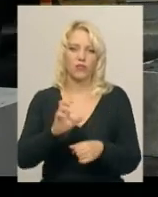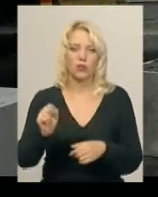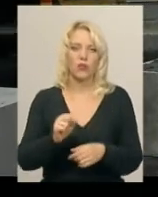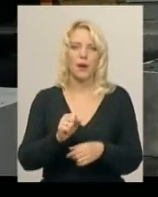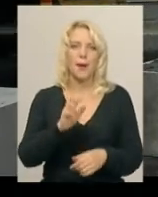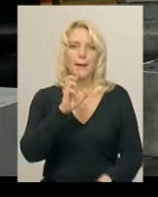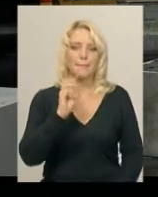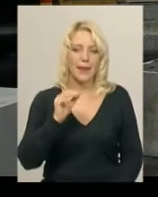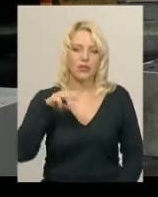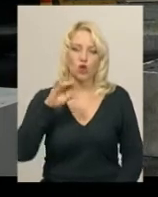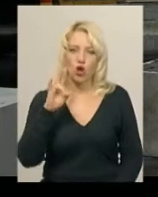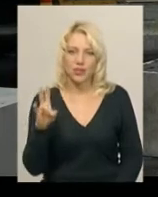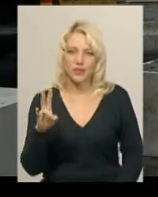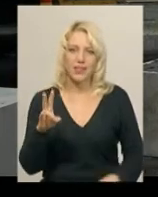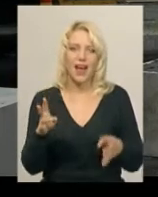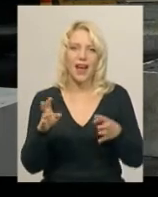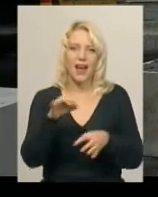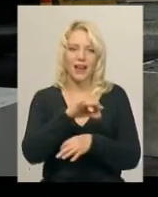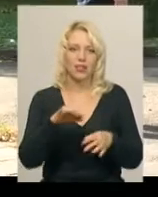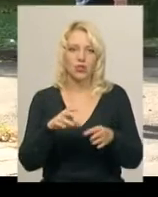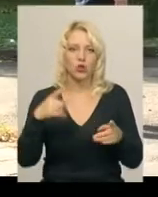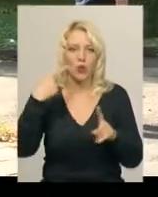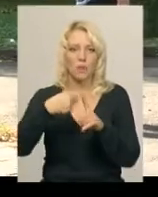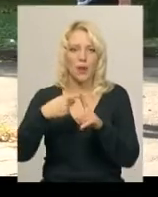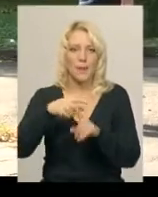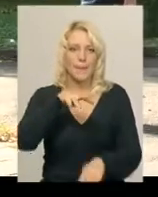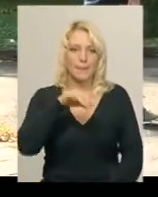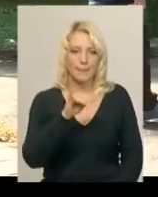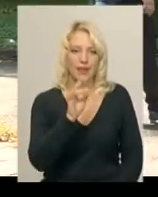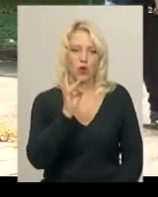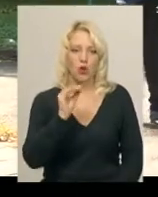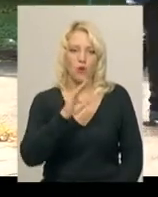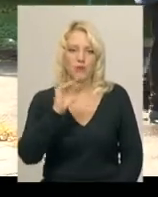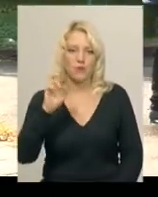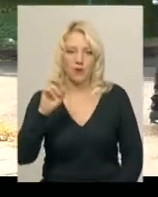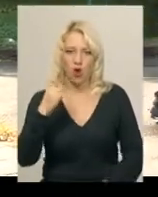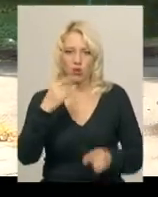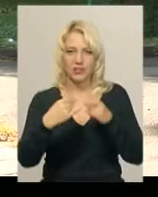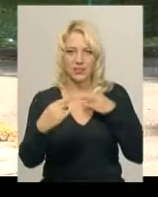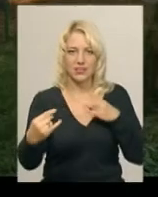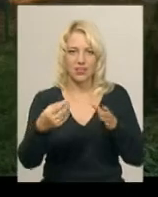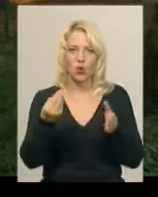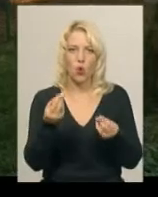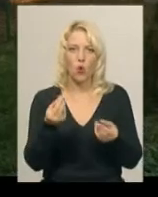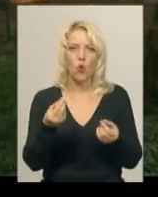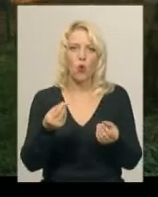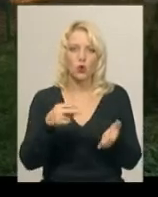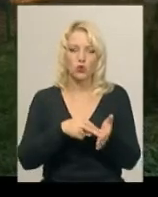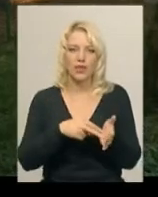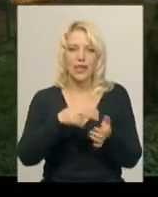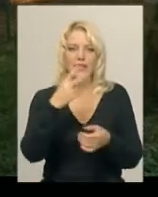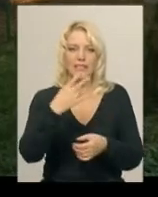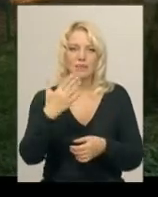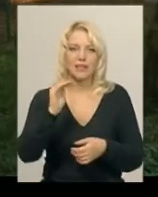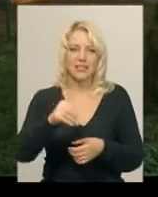бетону, з додаванням мікрофібри. За словами Василя Дорошенка, один стіл коштує 25 тисяч гривень. 250 тисяч